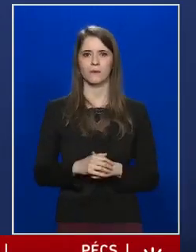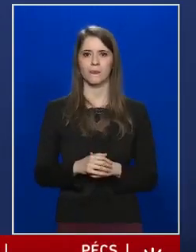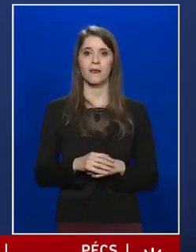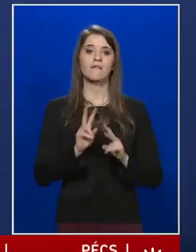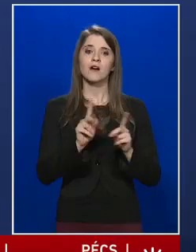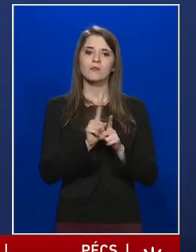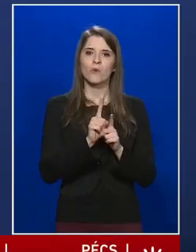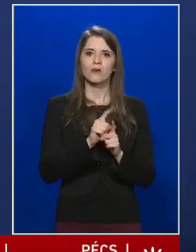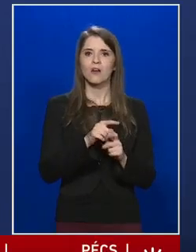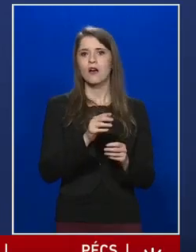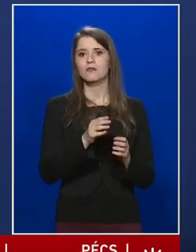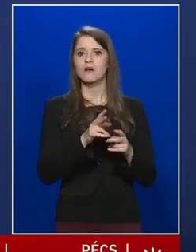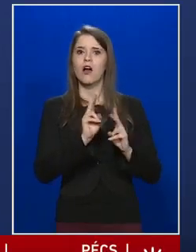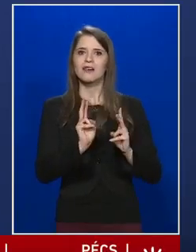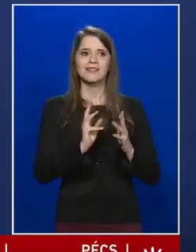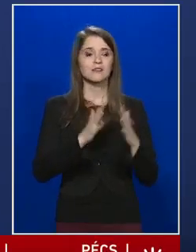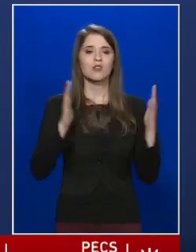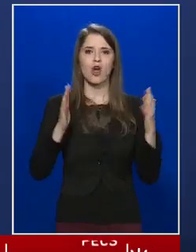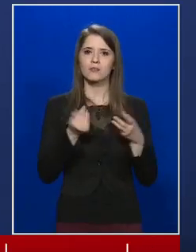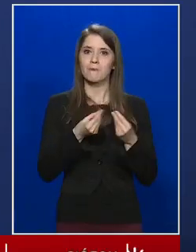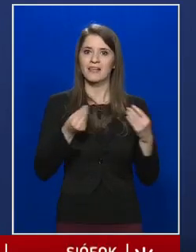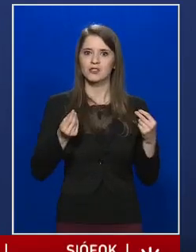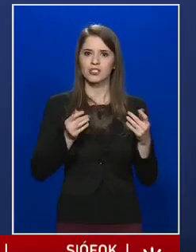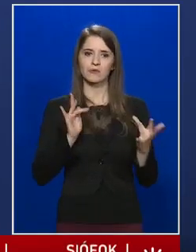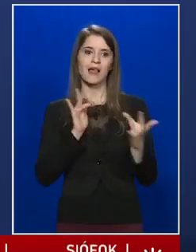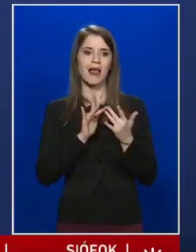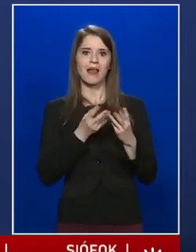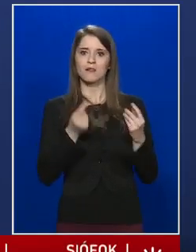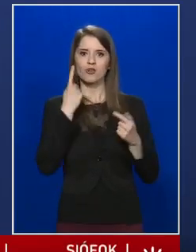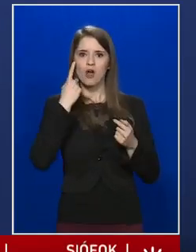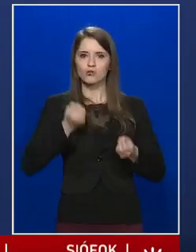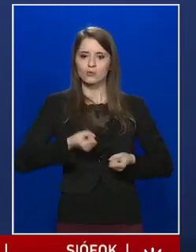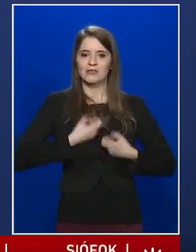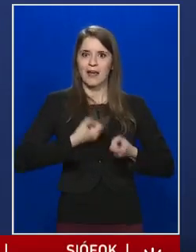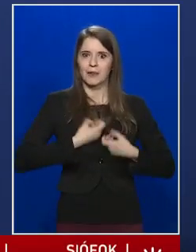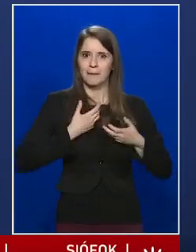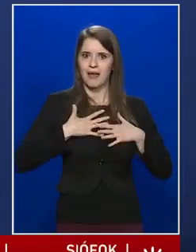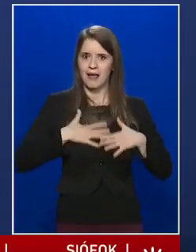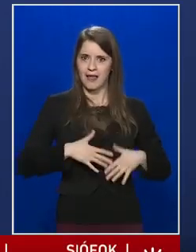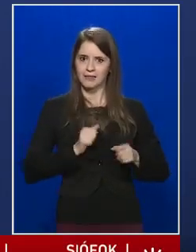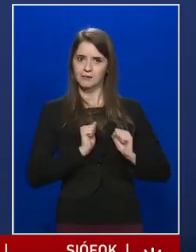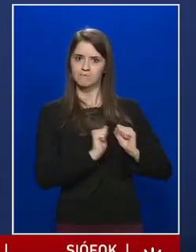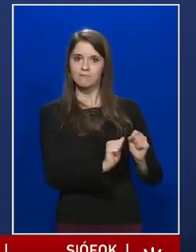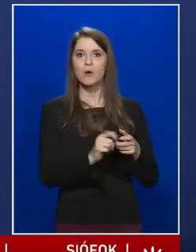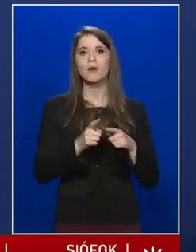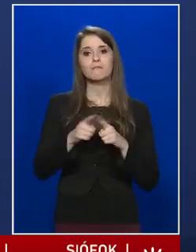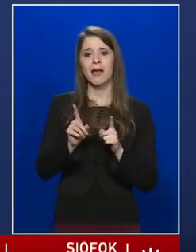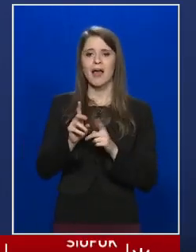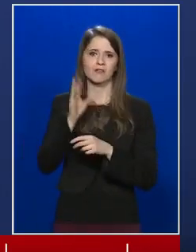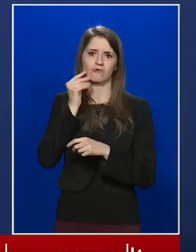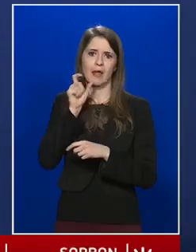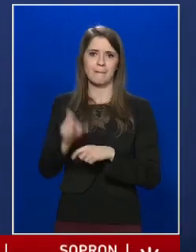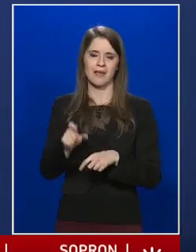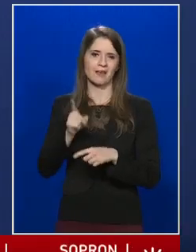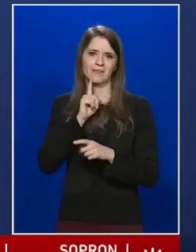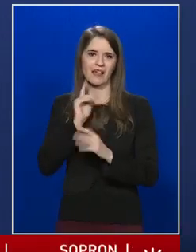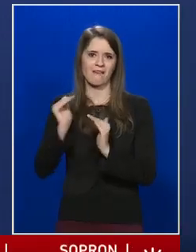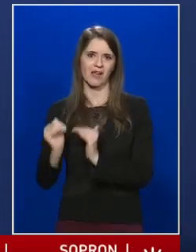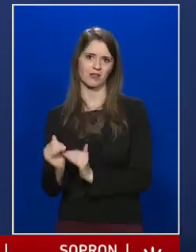aki nagy mennyiségű ellenanyagot termel ellene, mások pedig kevésbé. Ilyen módon